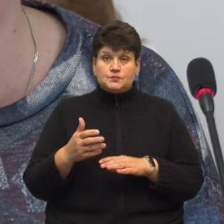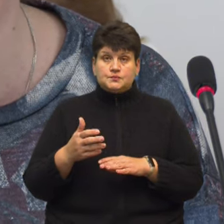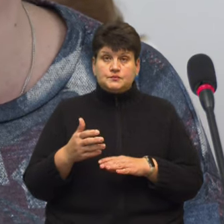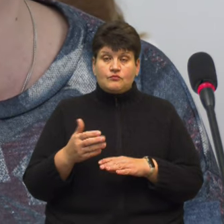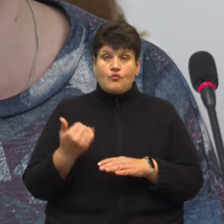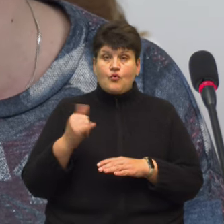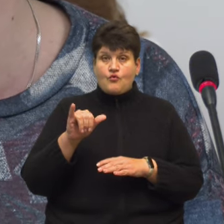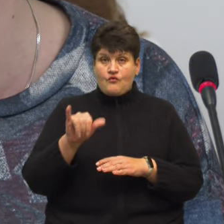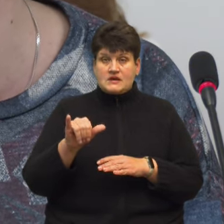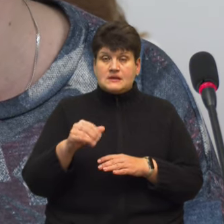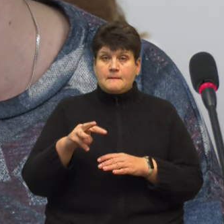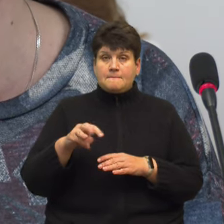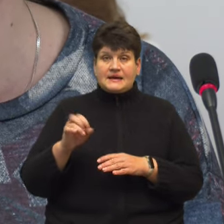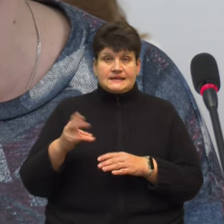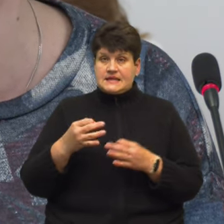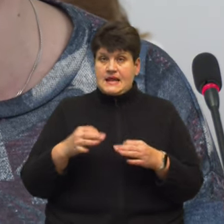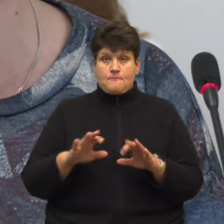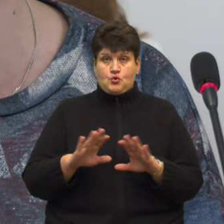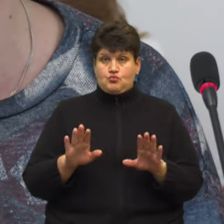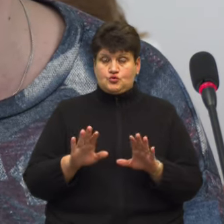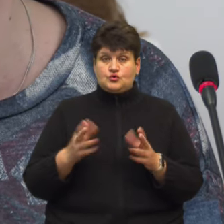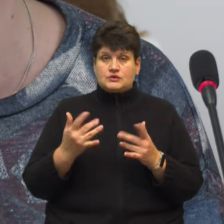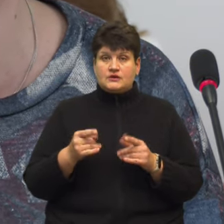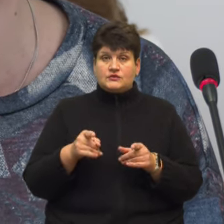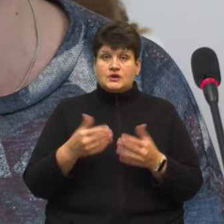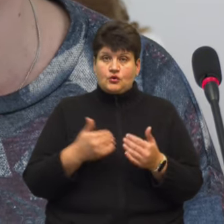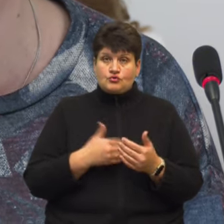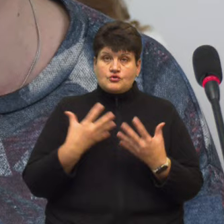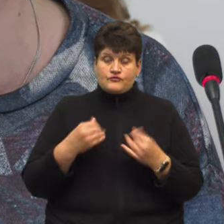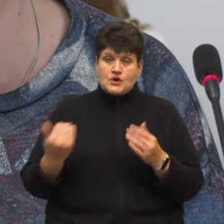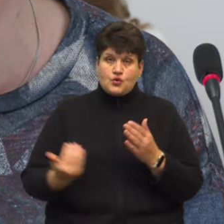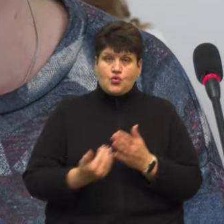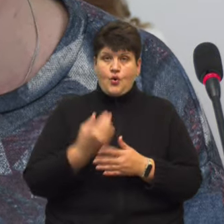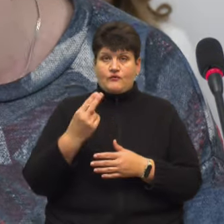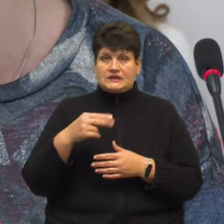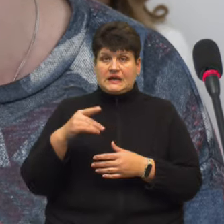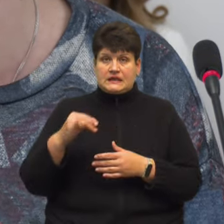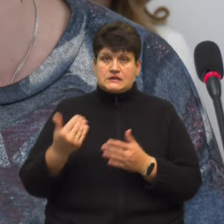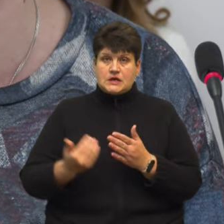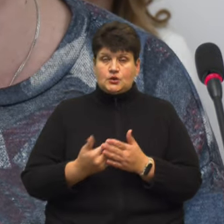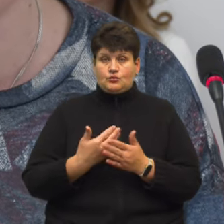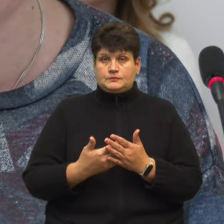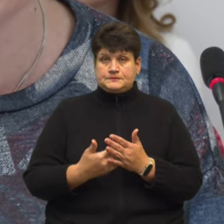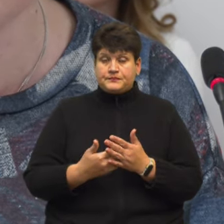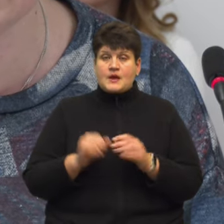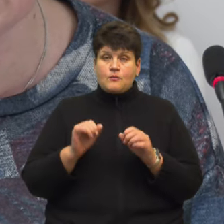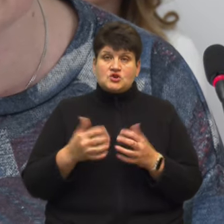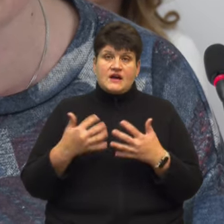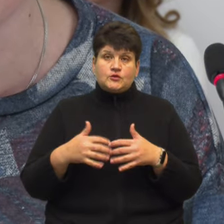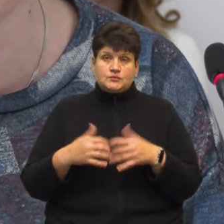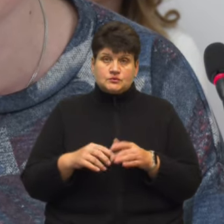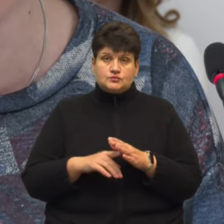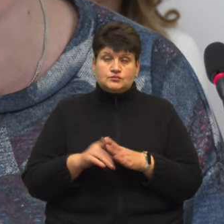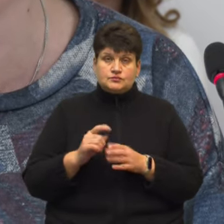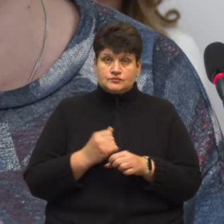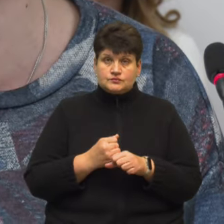вас митниця не пропустить, оскільки вони хочуть вже нову декларацію по новому зразку. Можна як автоматизовано запустити